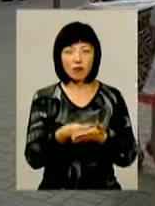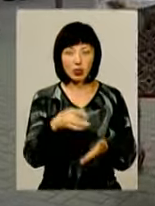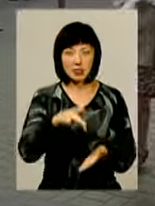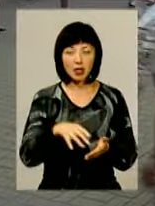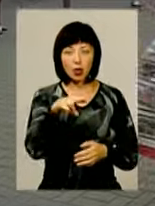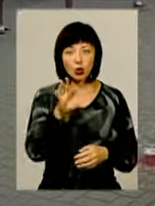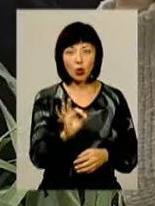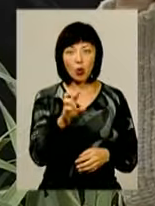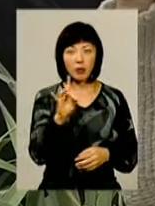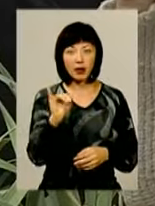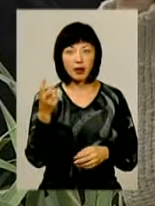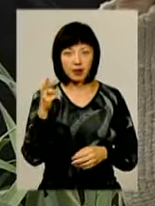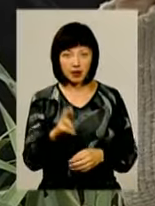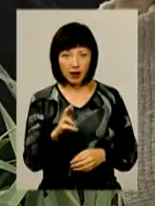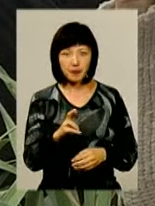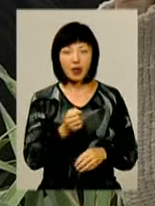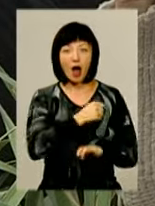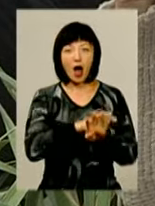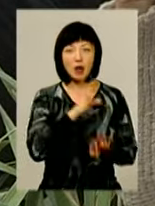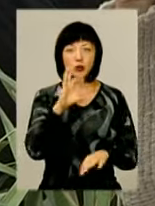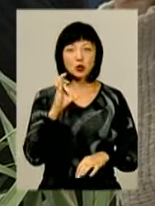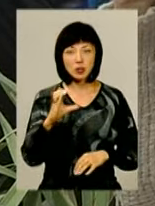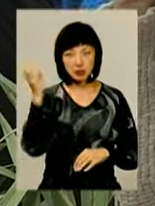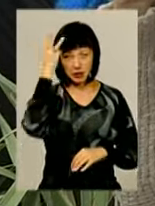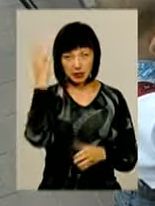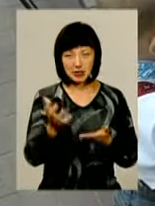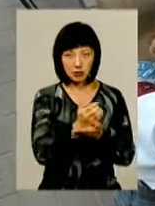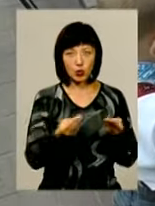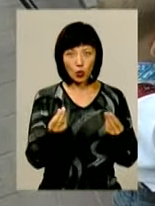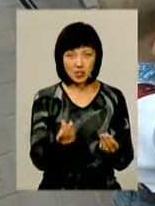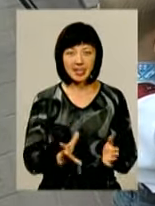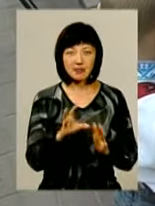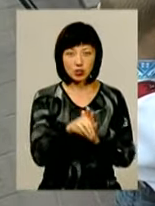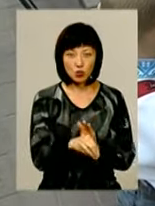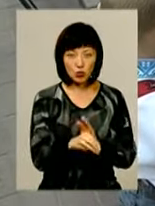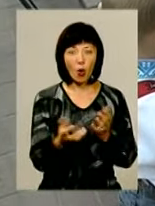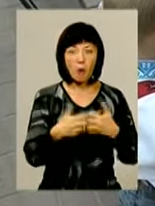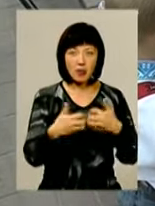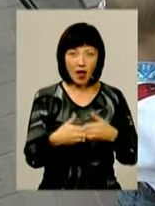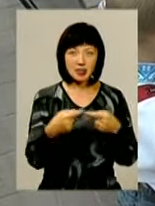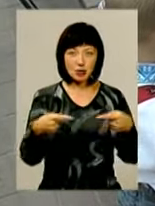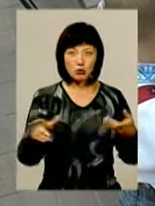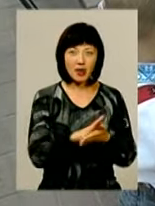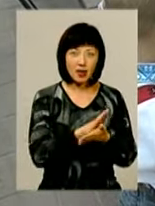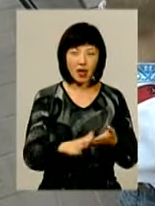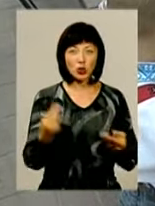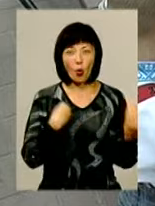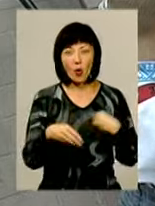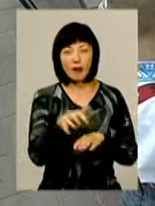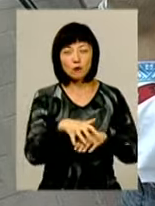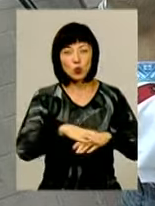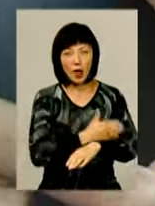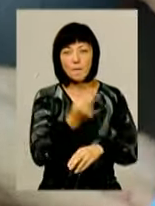Добриня» і волонтерами спільноти армії «Асос Хмельницький» Зібрані кошти інвестують у тактичне обладнання, засоби гігієни, одяг, взуття,